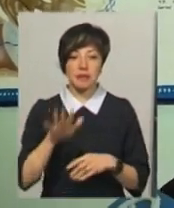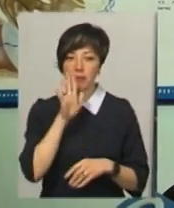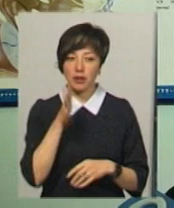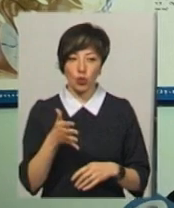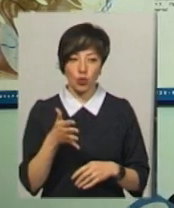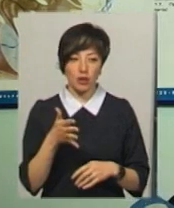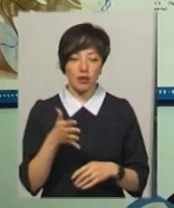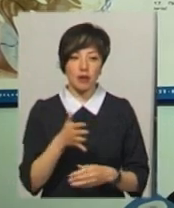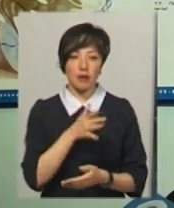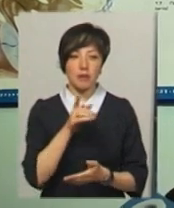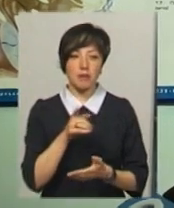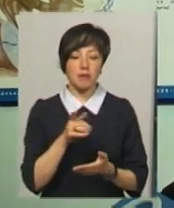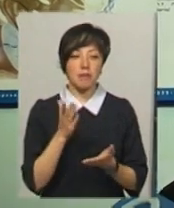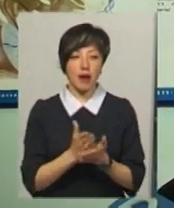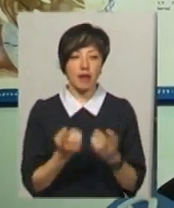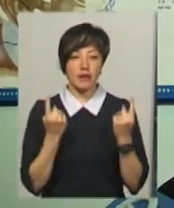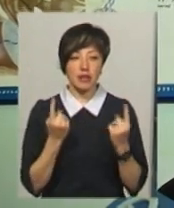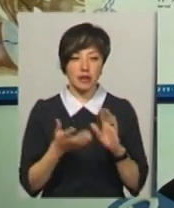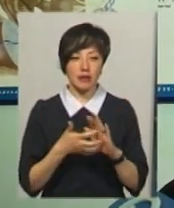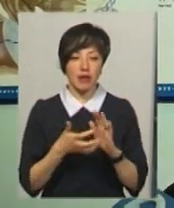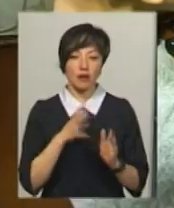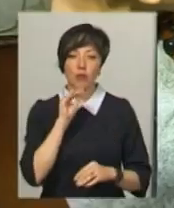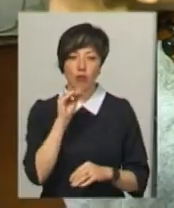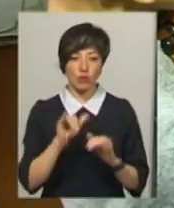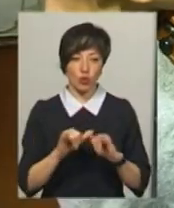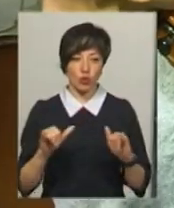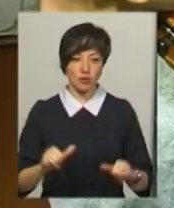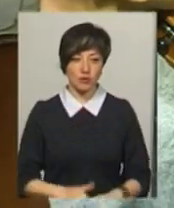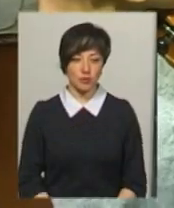'яти років має великий дефект мовного розвитку.